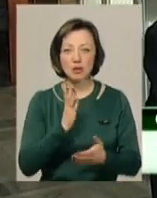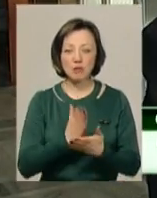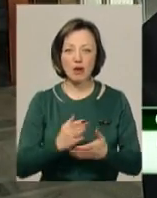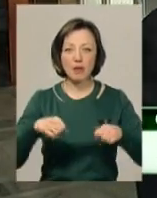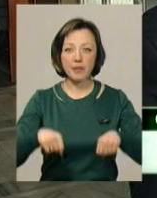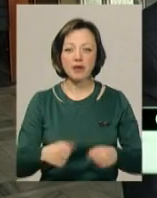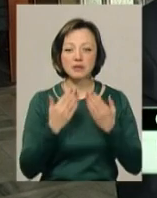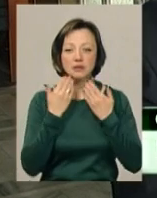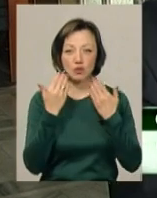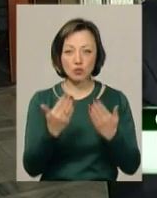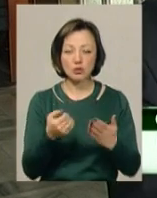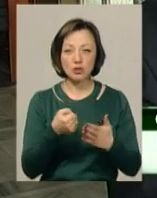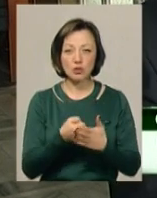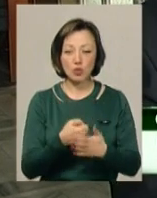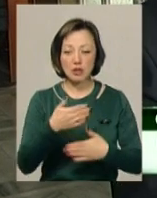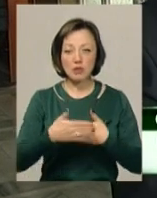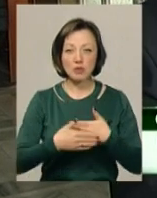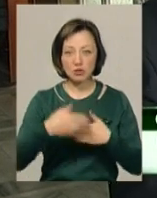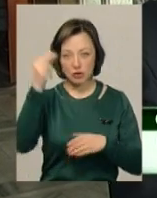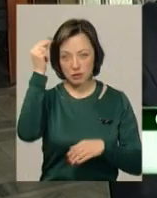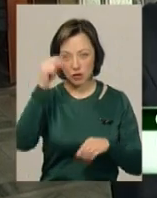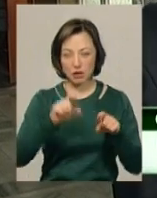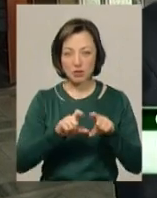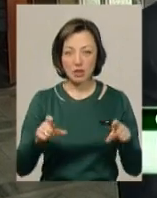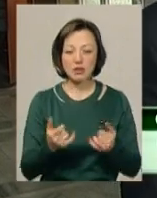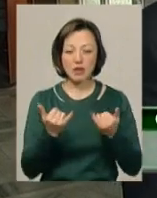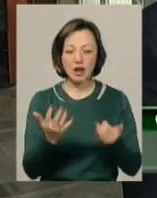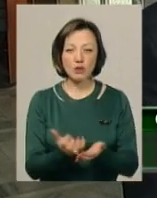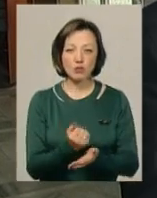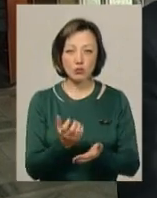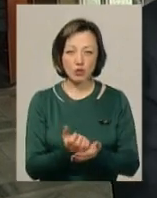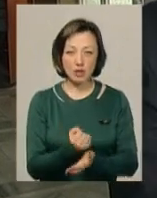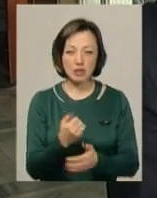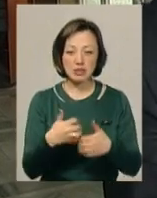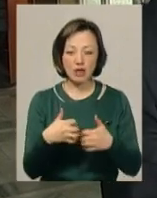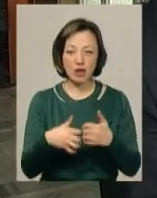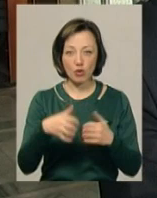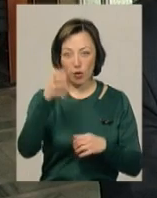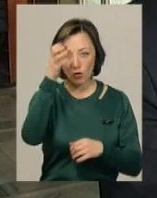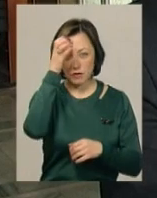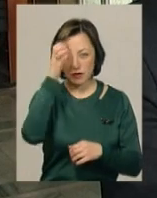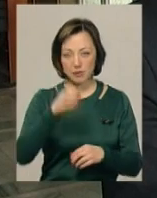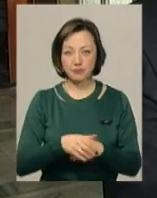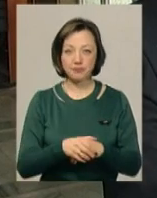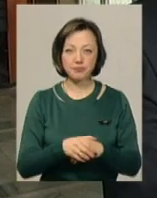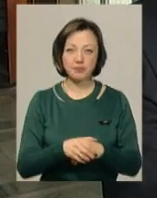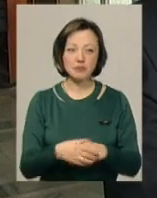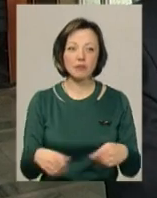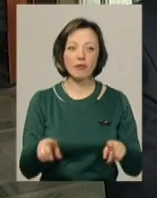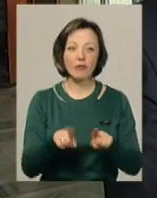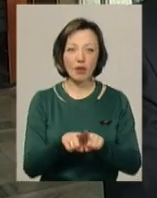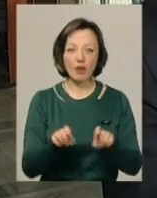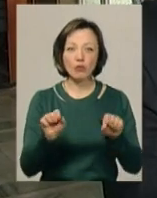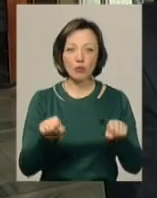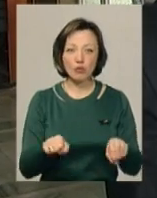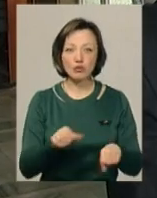звернутися безпосередньо до найближчого навчального закладу для здобуття середньої освіти. Також